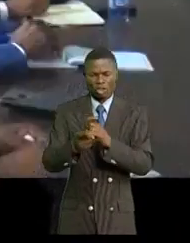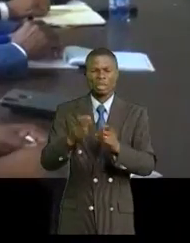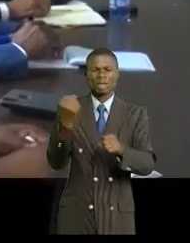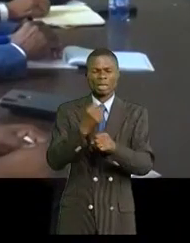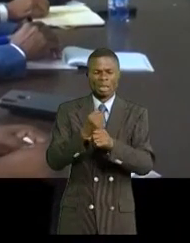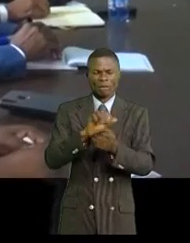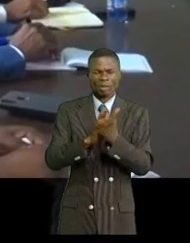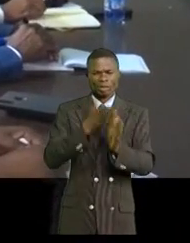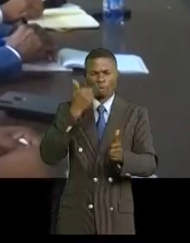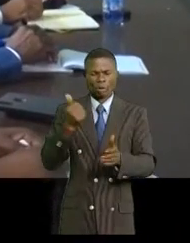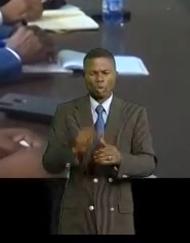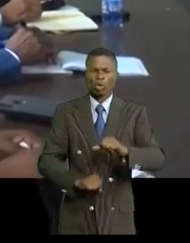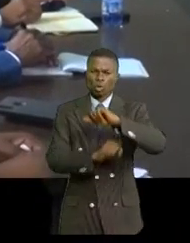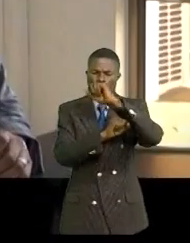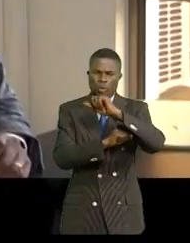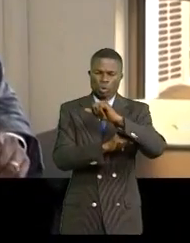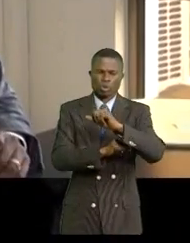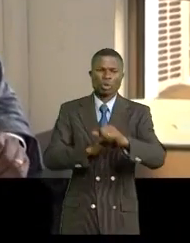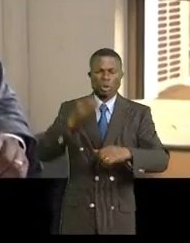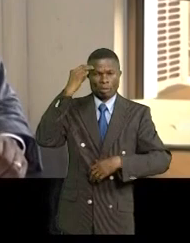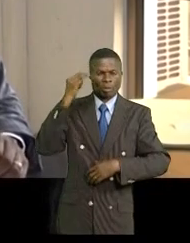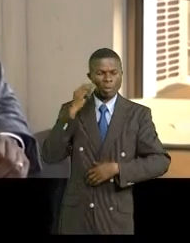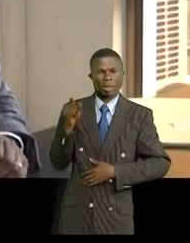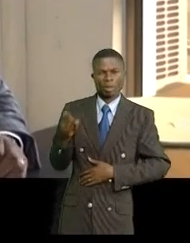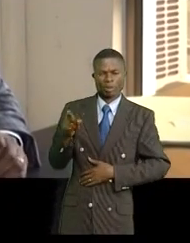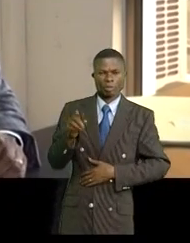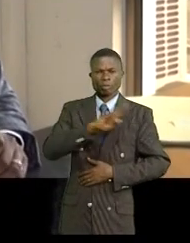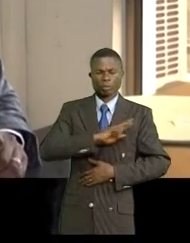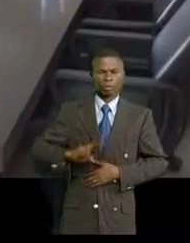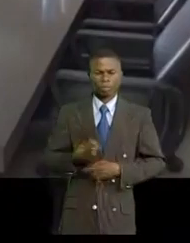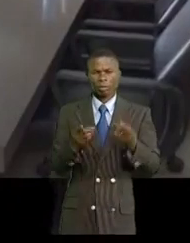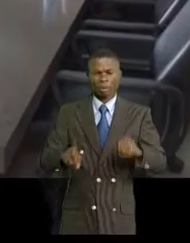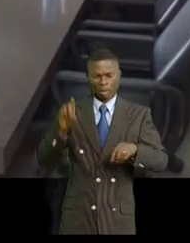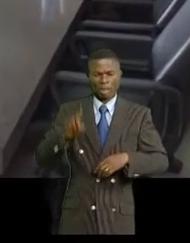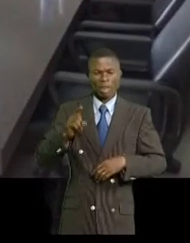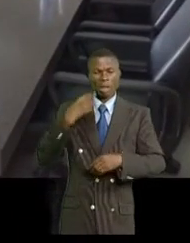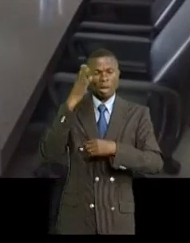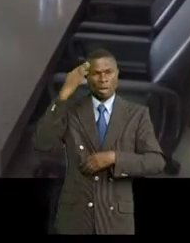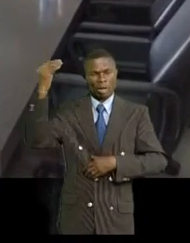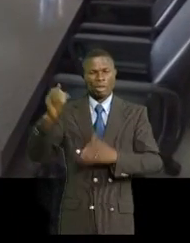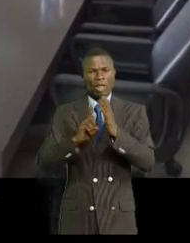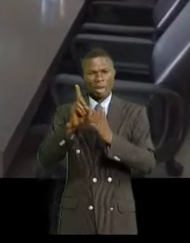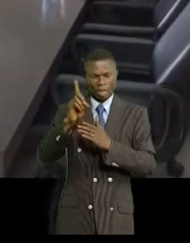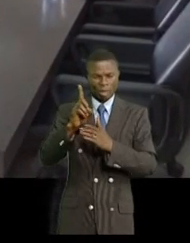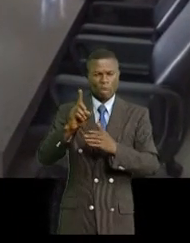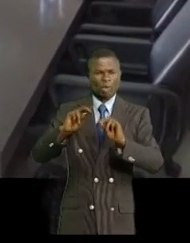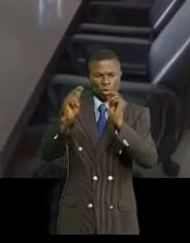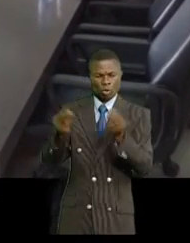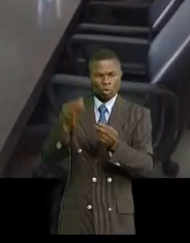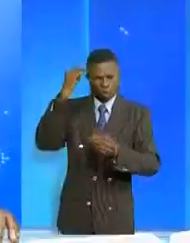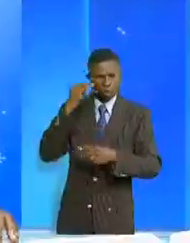travail. Grâce à l'impulsion donnée par José Epanda Kabangu, la RDC peut désormais espérer au développement dans ces secteurs.